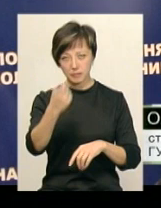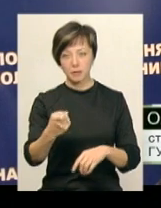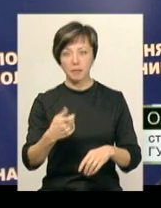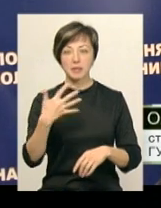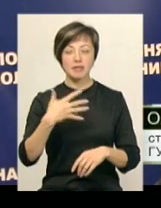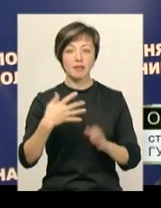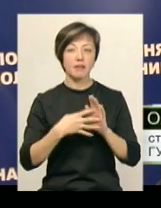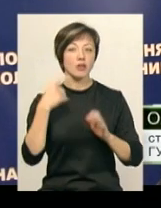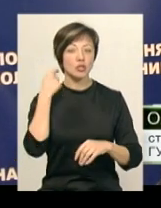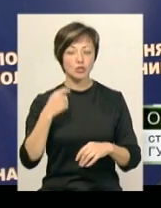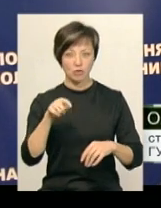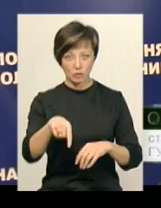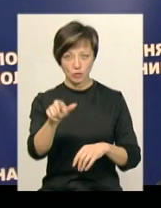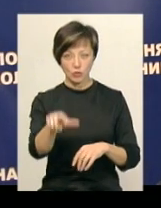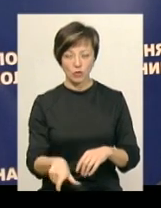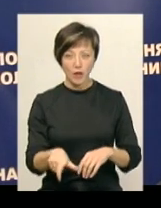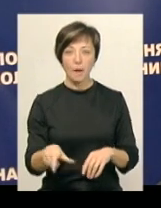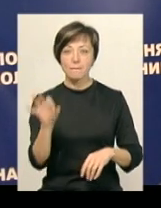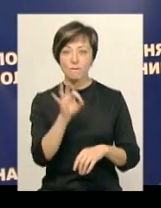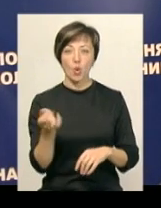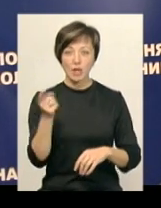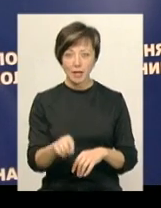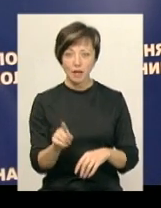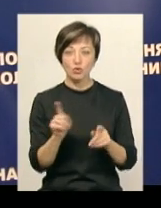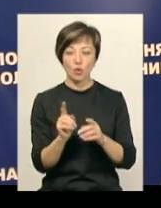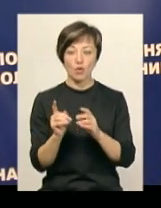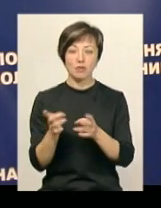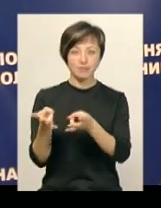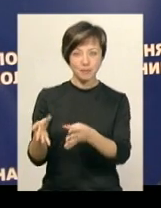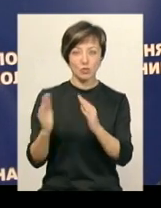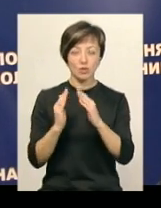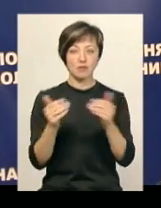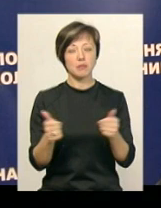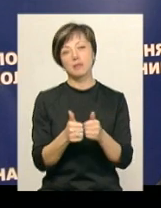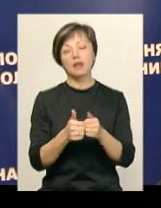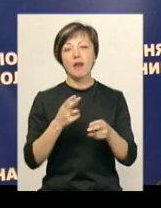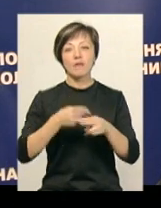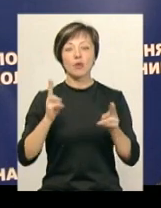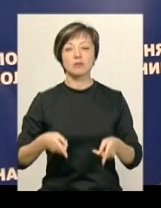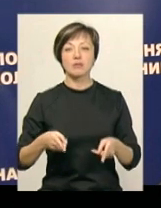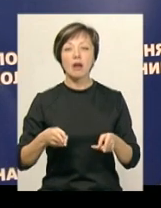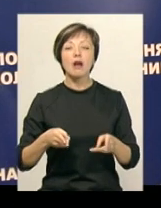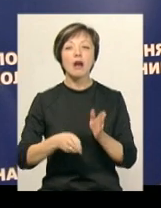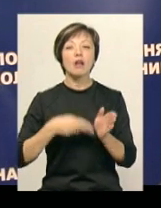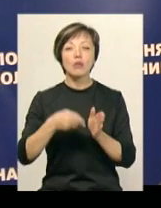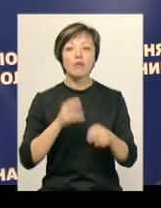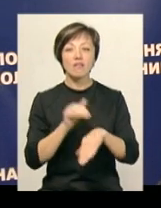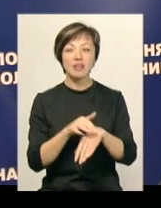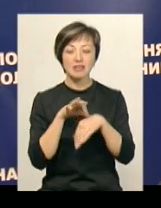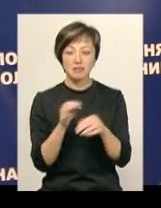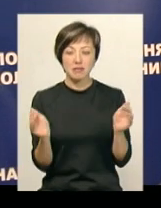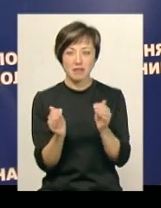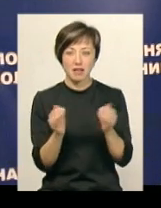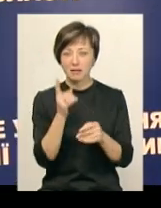від 59-річного місцевого жителя про те, що в закинутій будівлі поблизу залізничної станції він виявив тіло